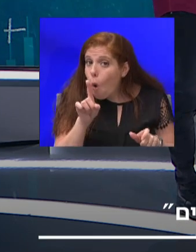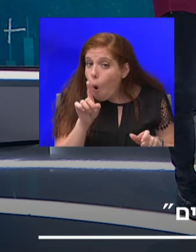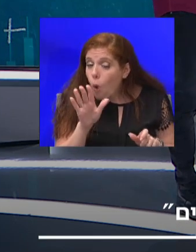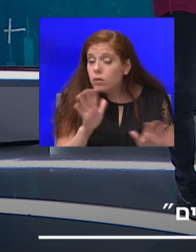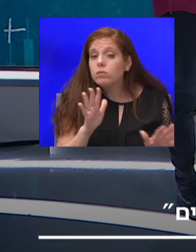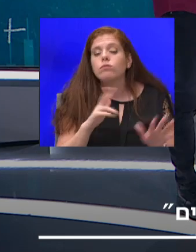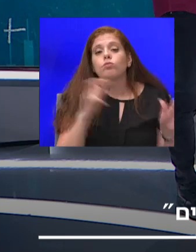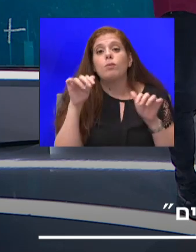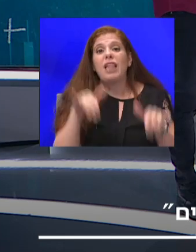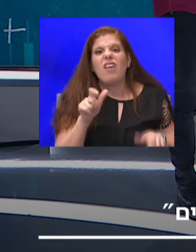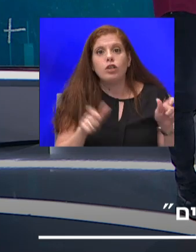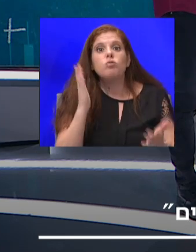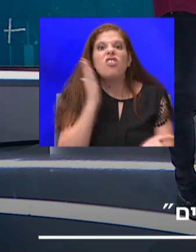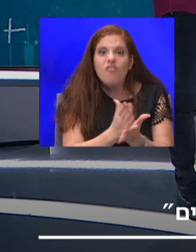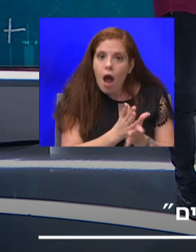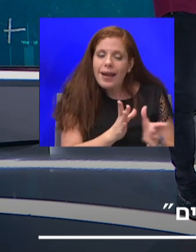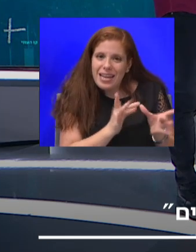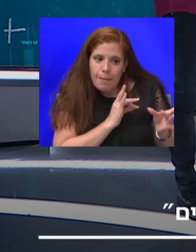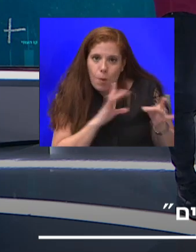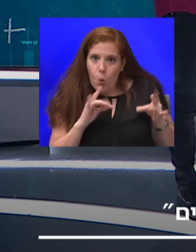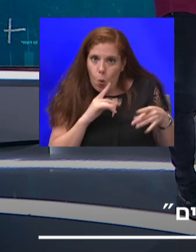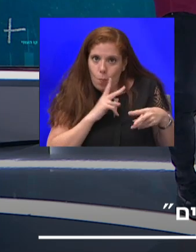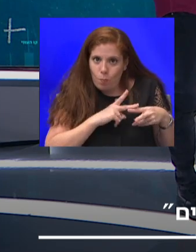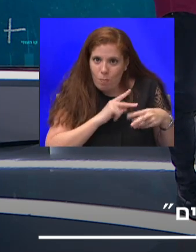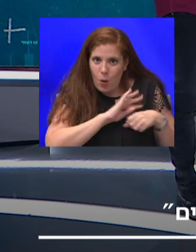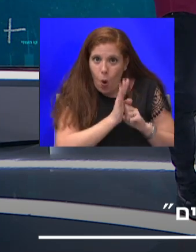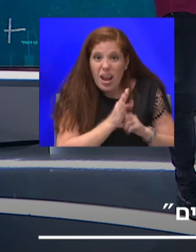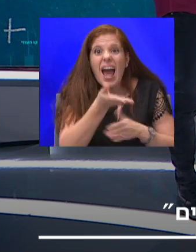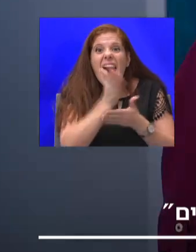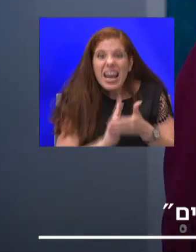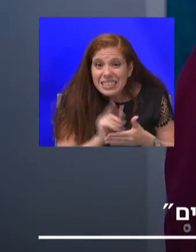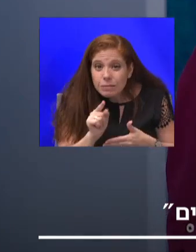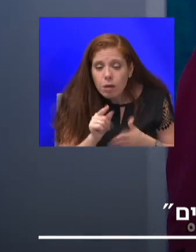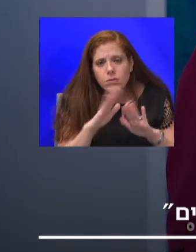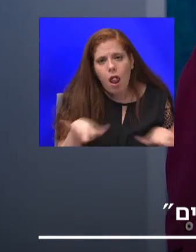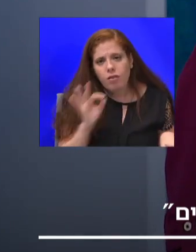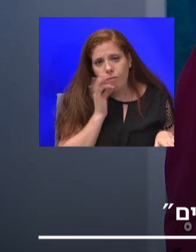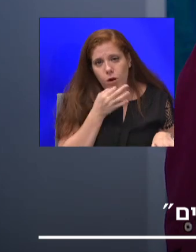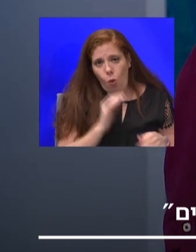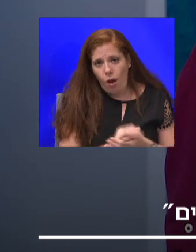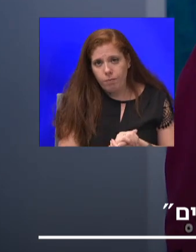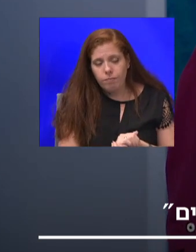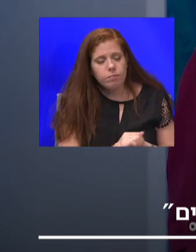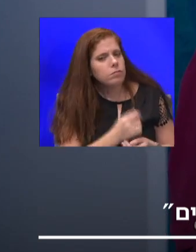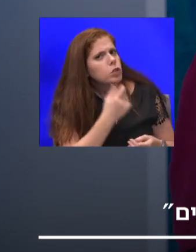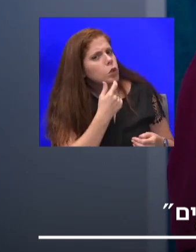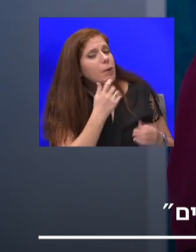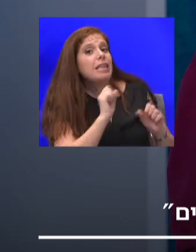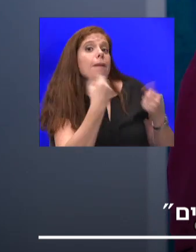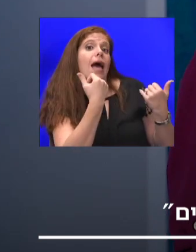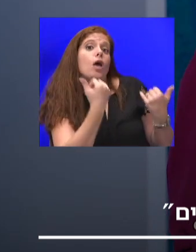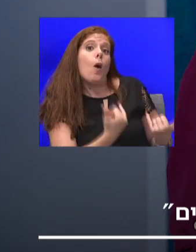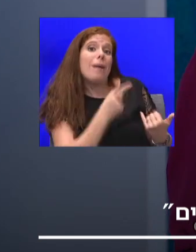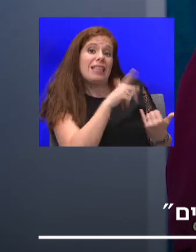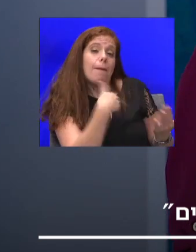נדבקו בקורונה, מחציתם ילדים ובני נוער. אז בעצם, לואו, אתה היית מייעץ היום לממשלה בקבינט הקורונה, מה היית אומר